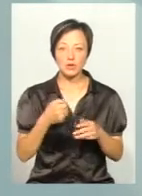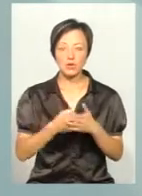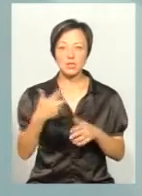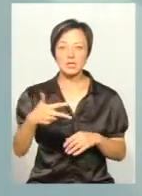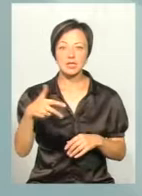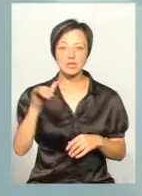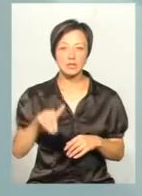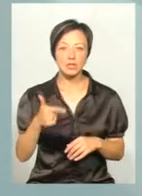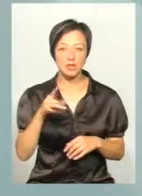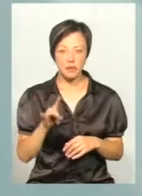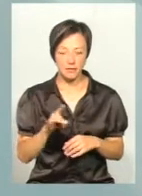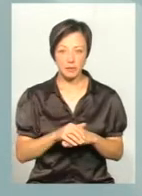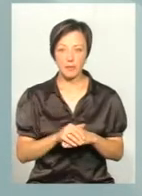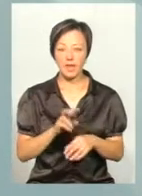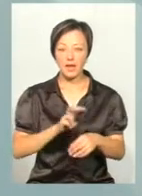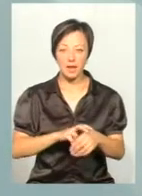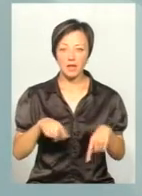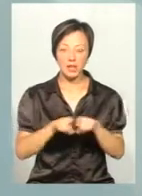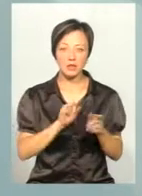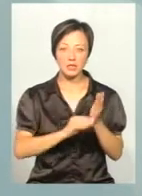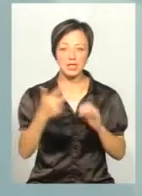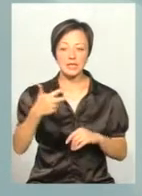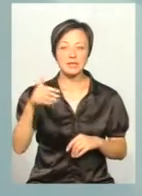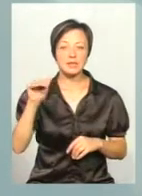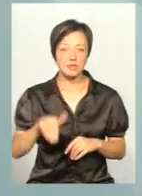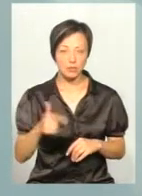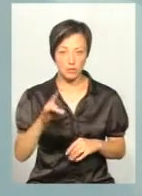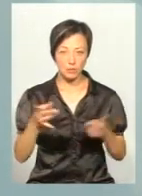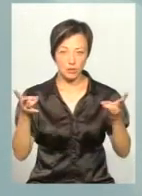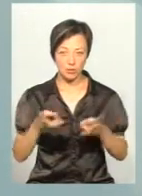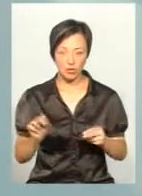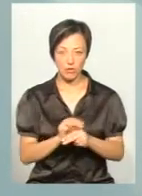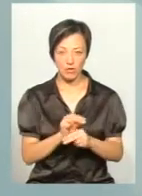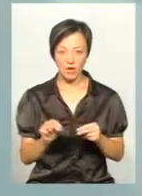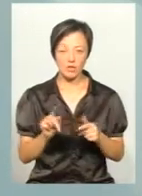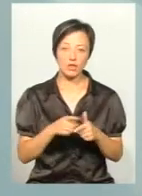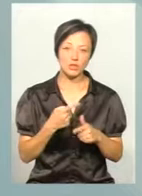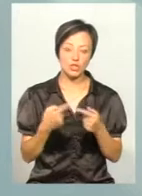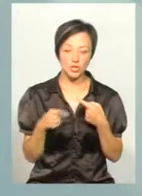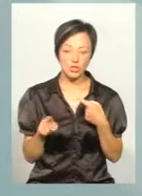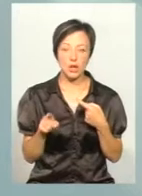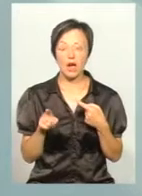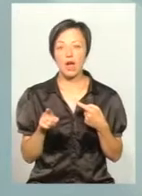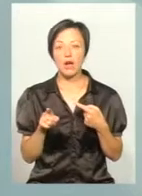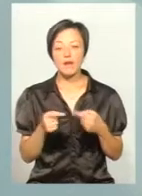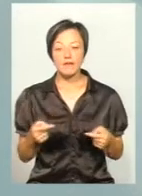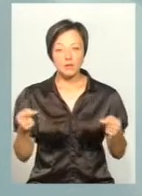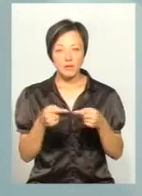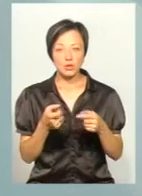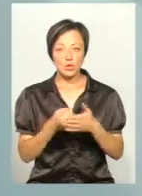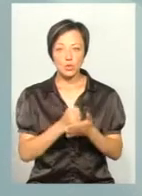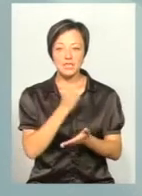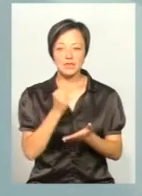тисяч гривень. Адже, лікар так і пише, 30 тисяч гривень потребує лікування, там чи яку суму. Адже, відповідно до